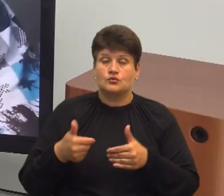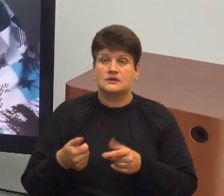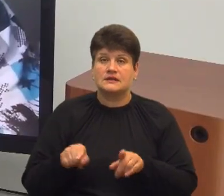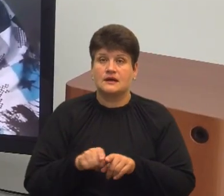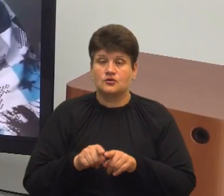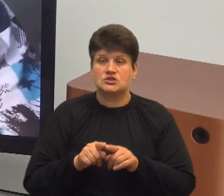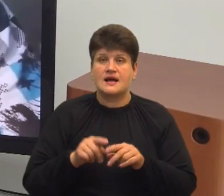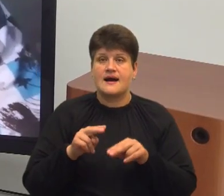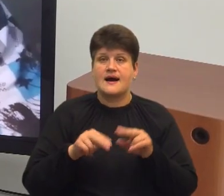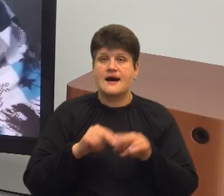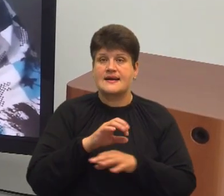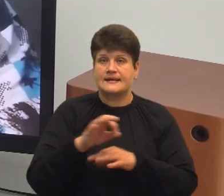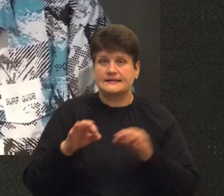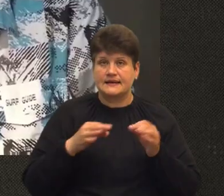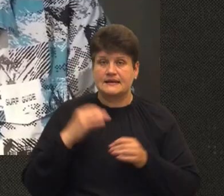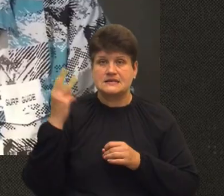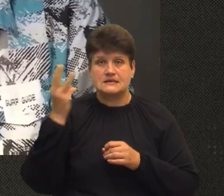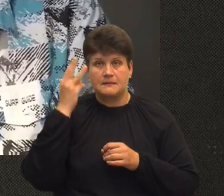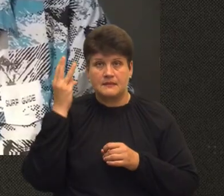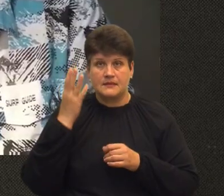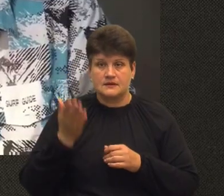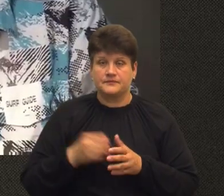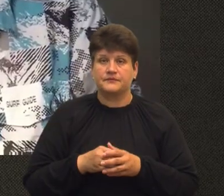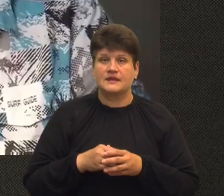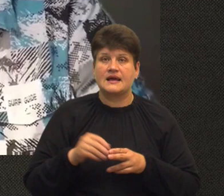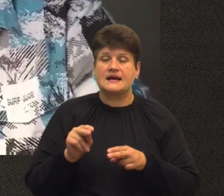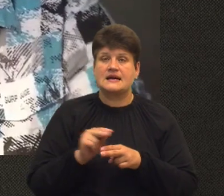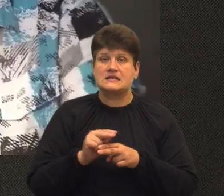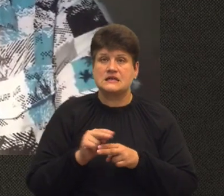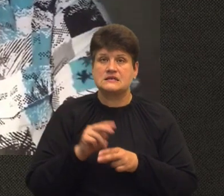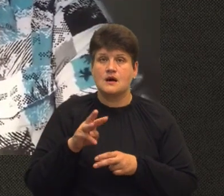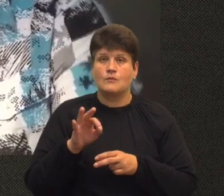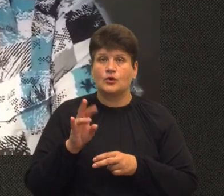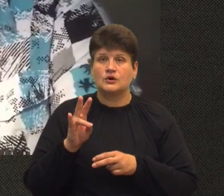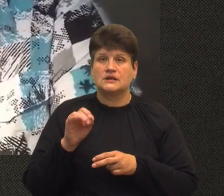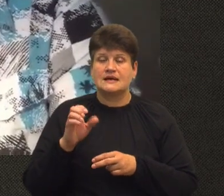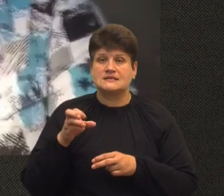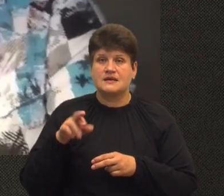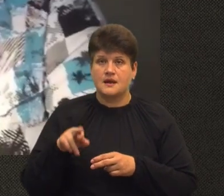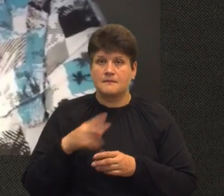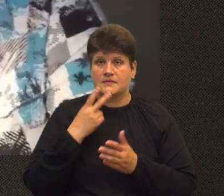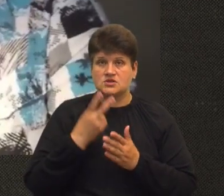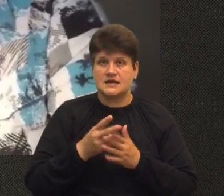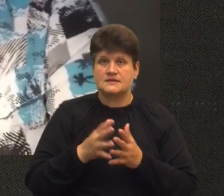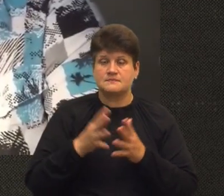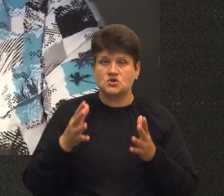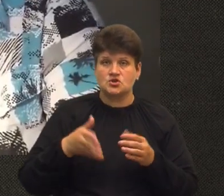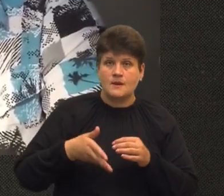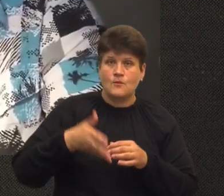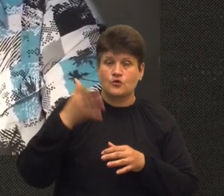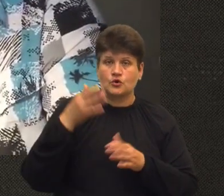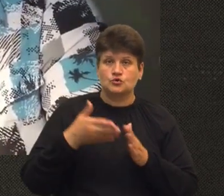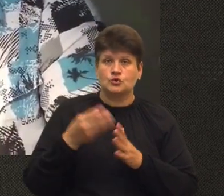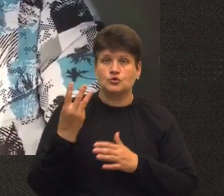архітектора з Хмельницького Сергія Козака Реставрація монастиря передбачає збільшення поверховості до трьох